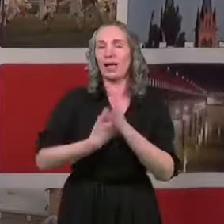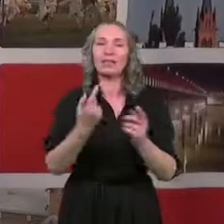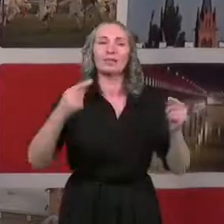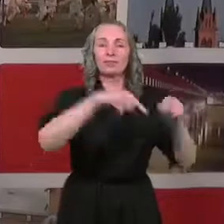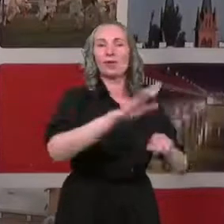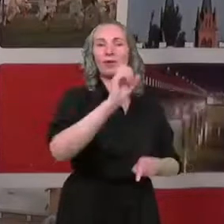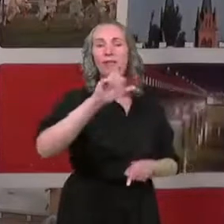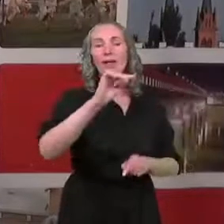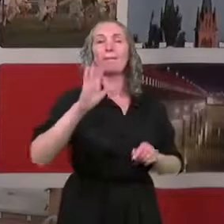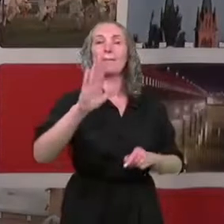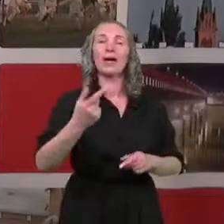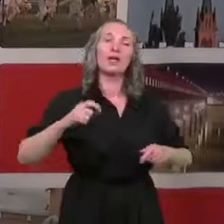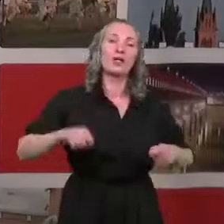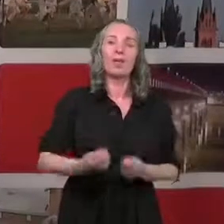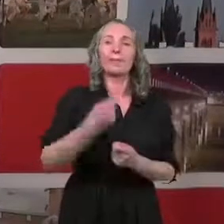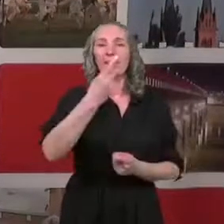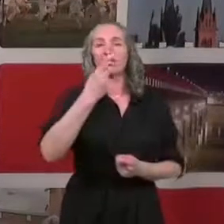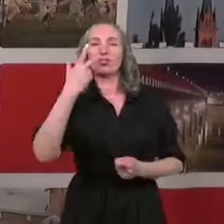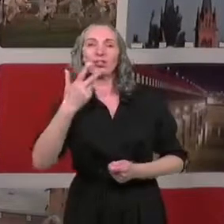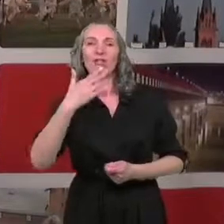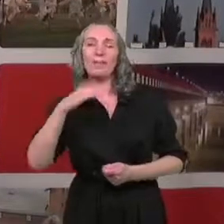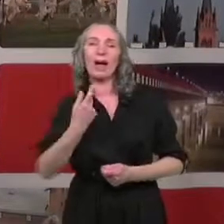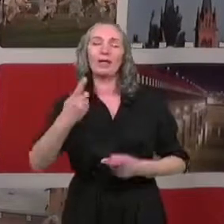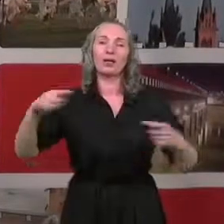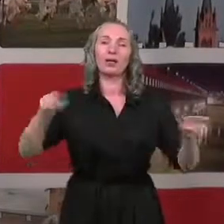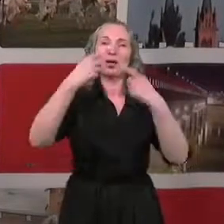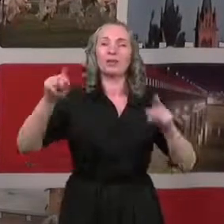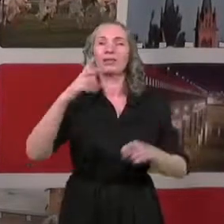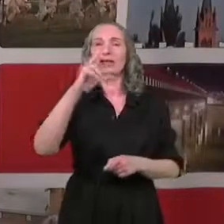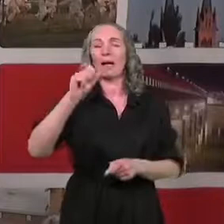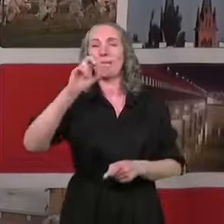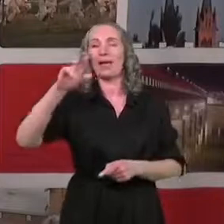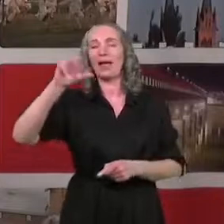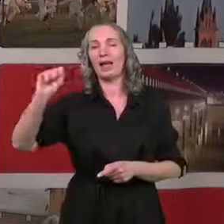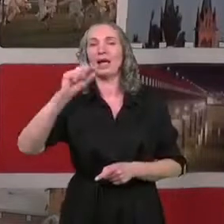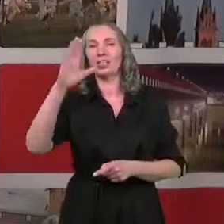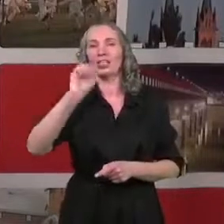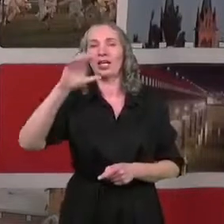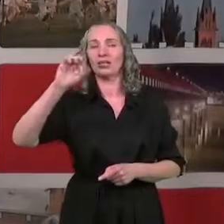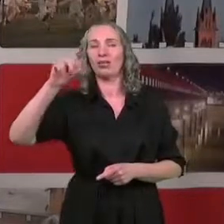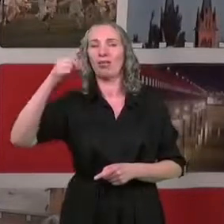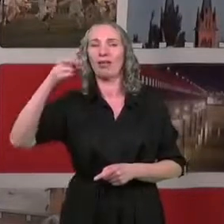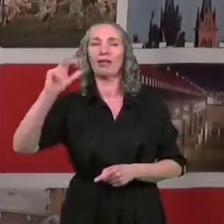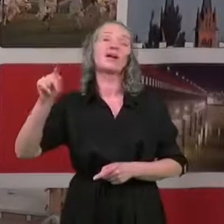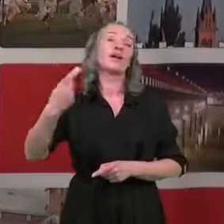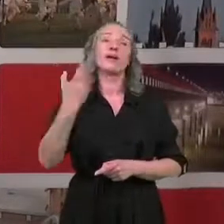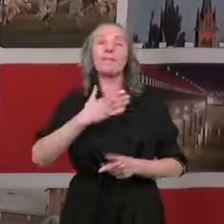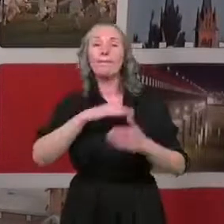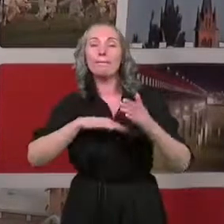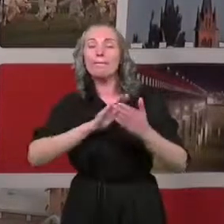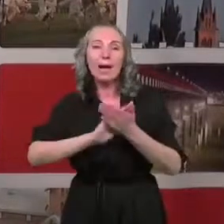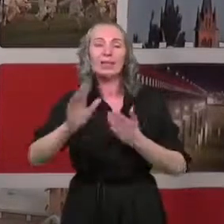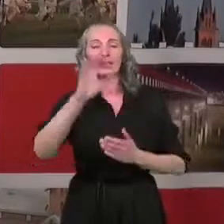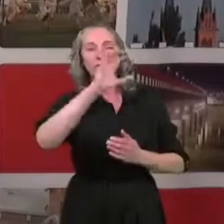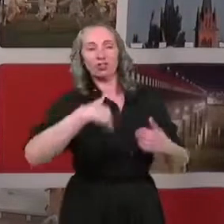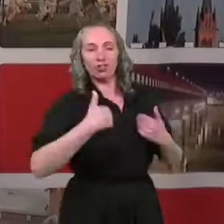B 1 lub 3 maja koncert w Włocławskiej Kapeli z Szaconkiem. Oczywiście bez widzów, który byłby transmitowany